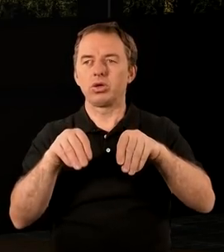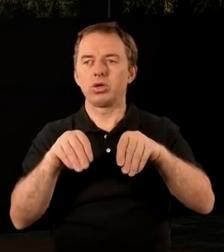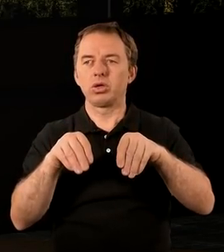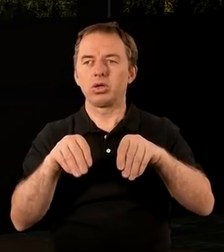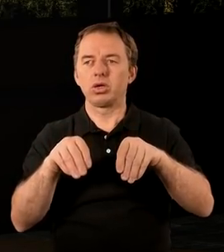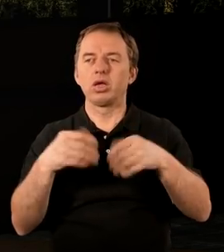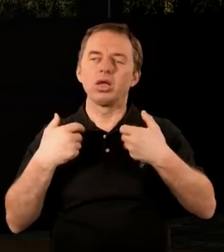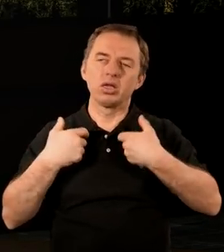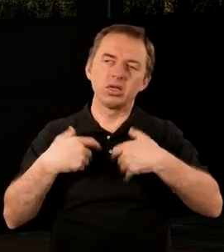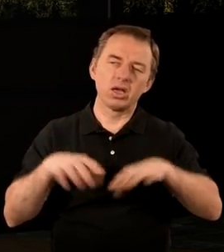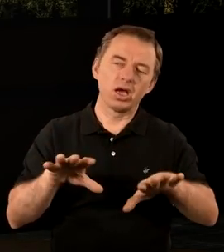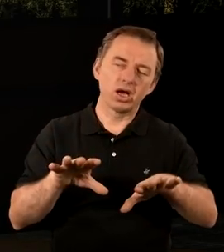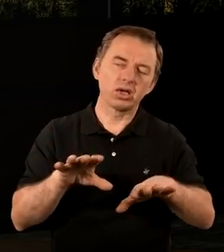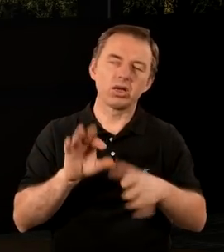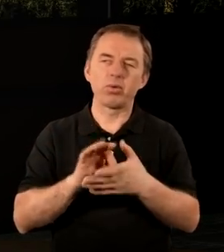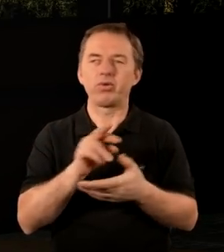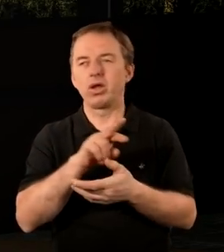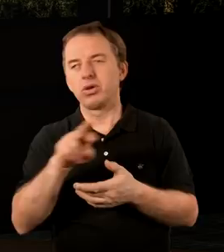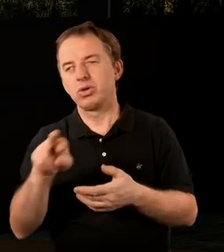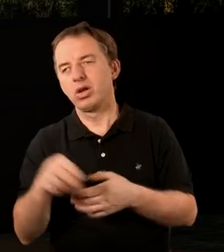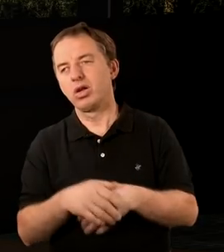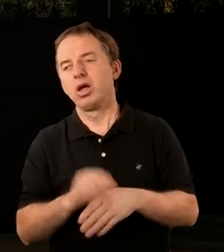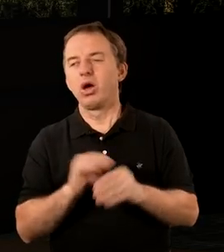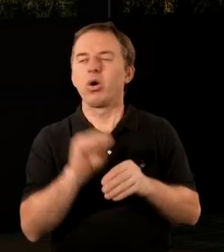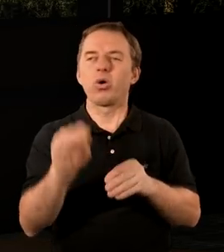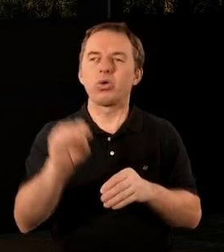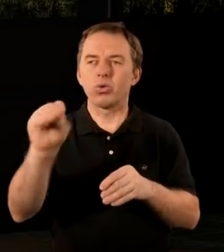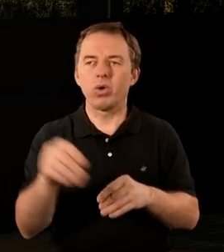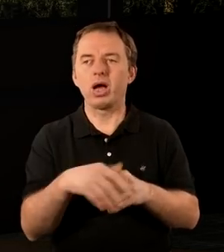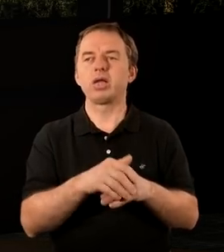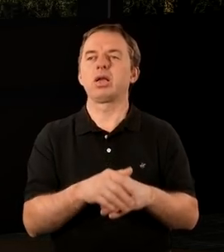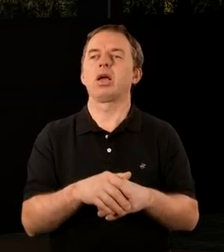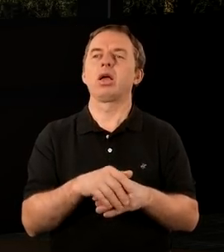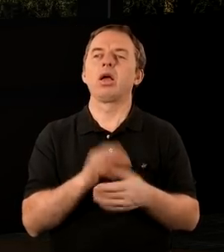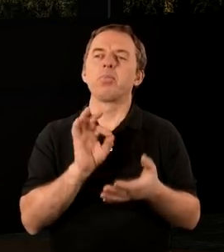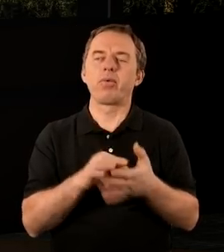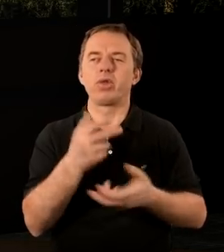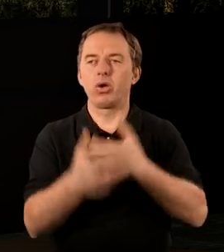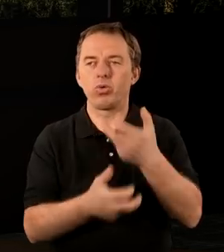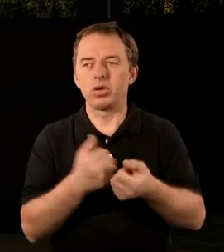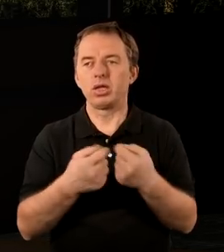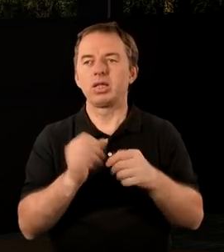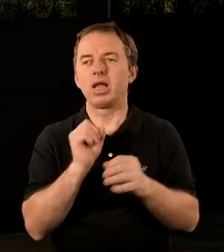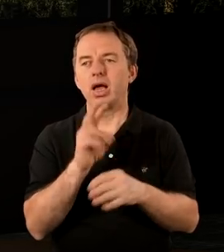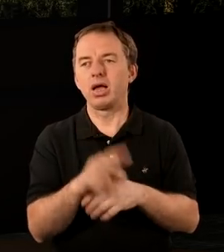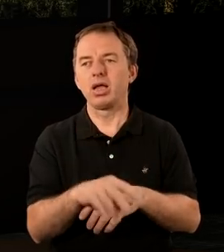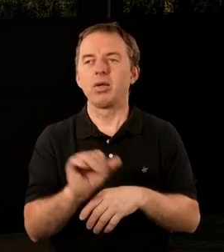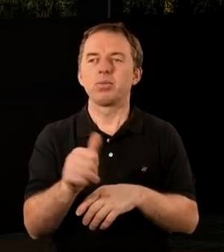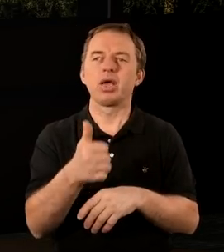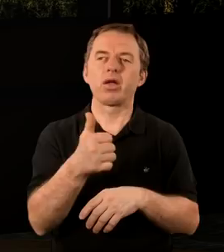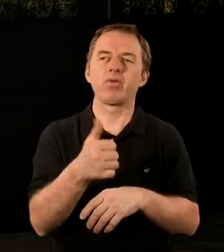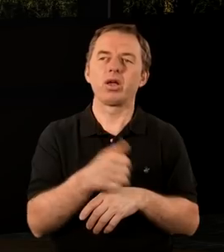może już się nie chce pewnych rzeczy, pewne rzeczy się odkłada, spełniaj uczynki takie jak